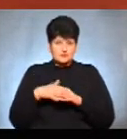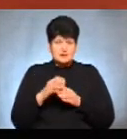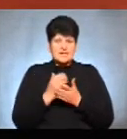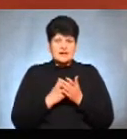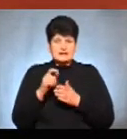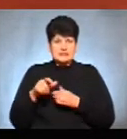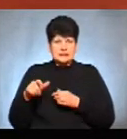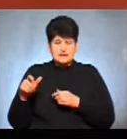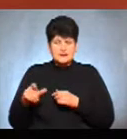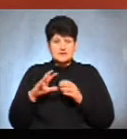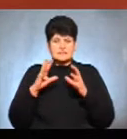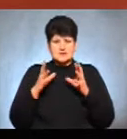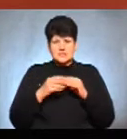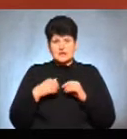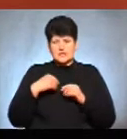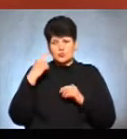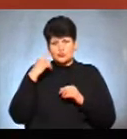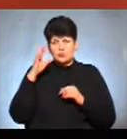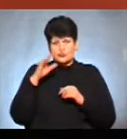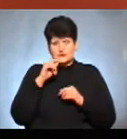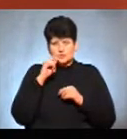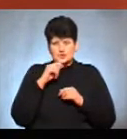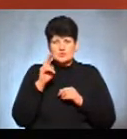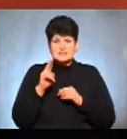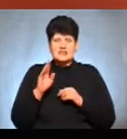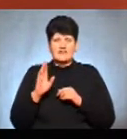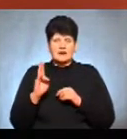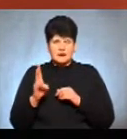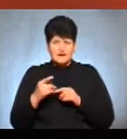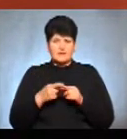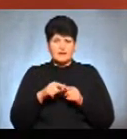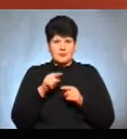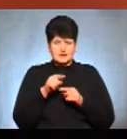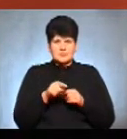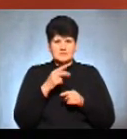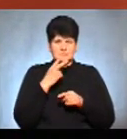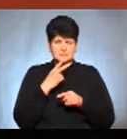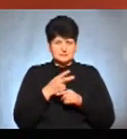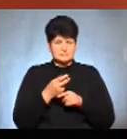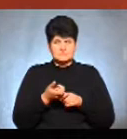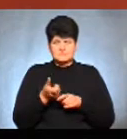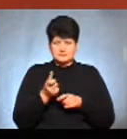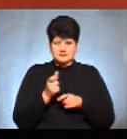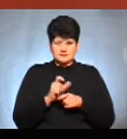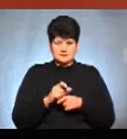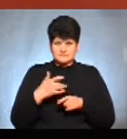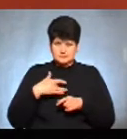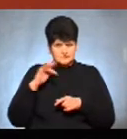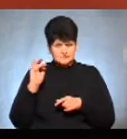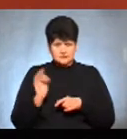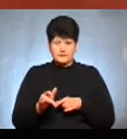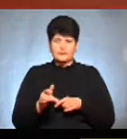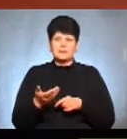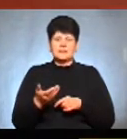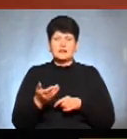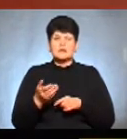президенти. І, взагалі, я думаю, всій Україні, що, відповідно, ЦВК на це реагує досить, я би так сказав, відповідально і досить